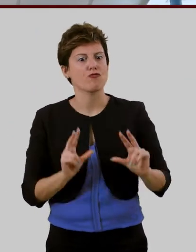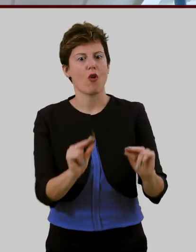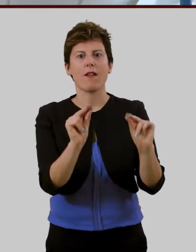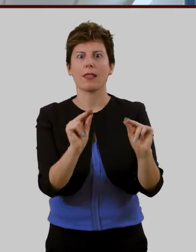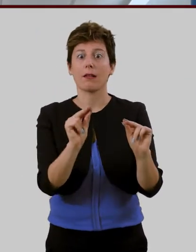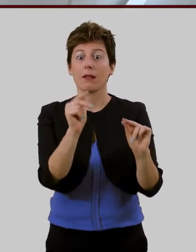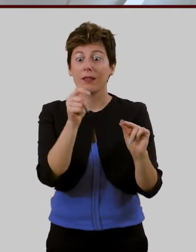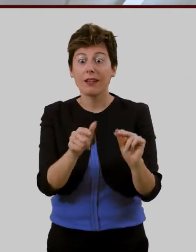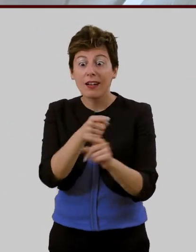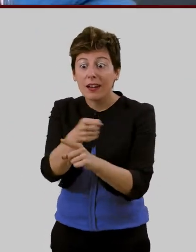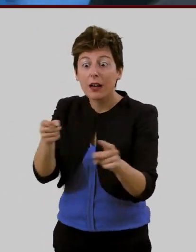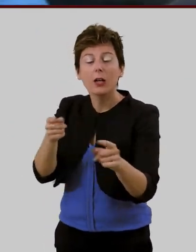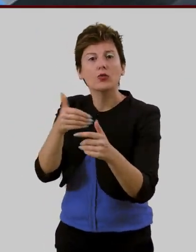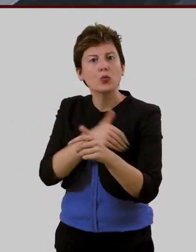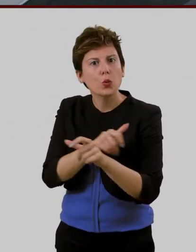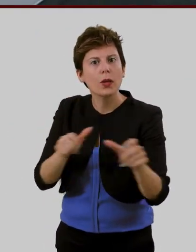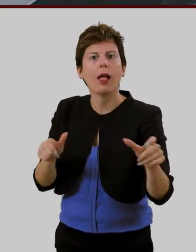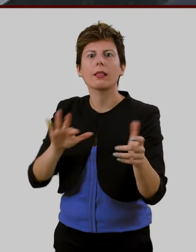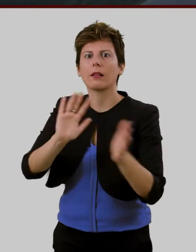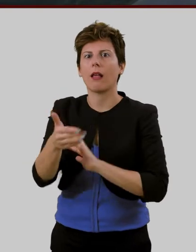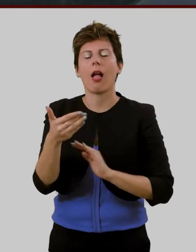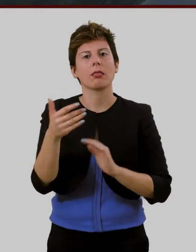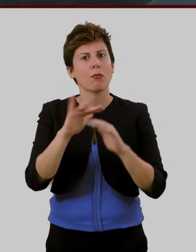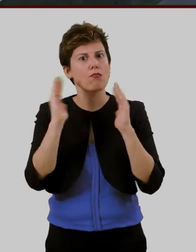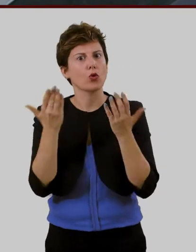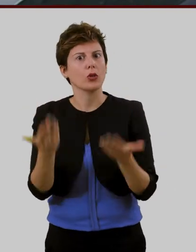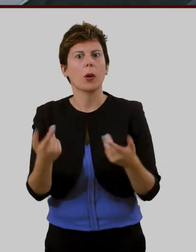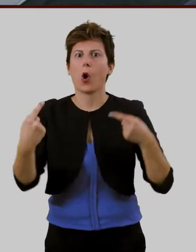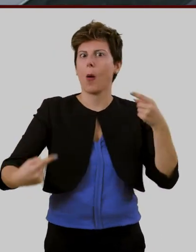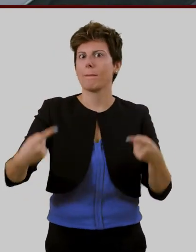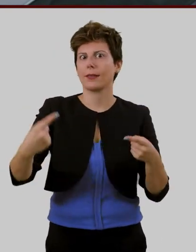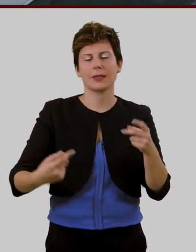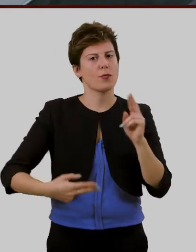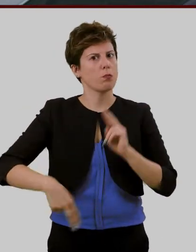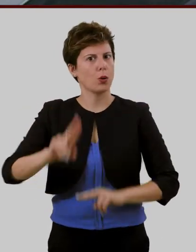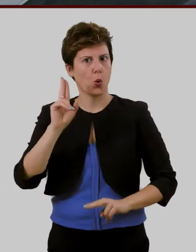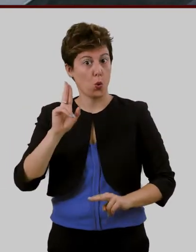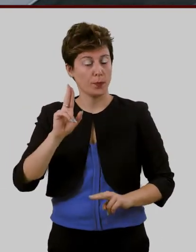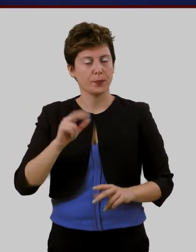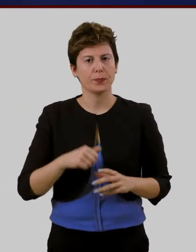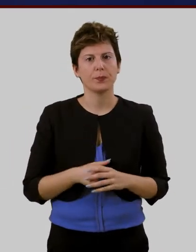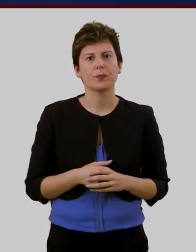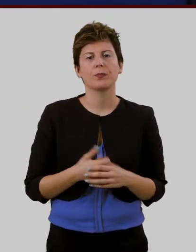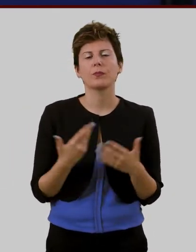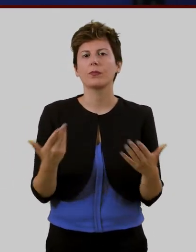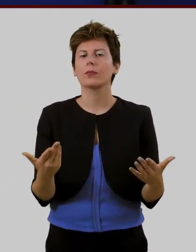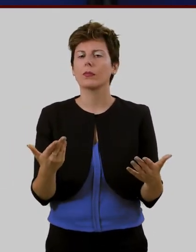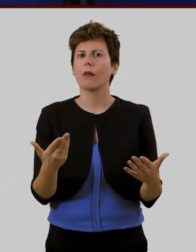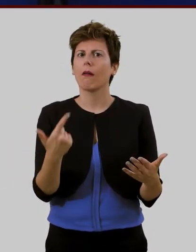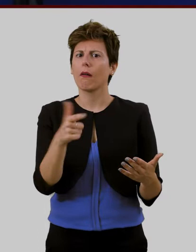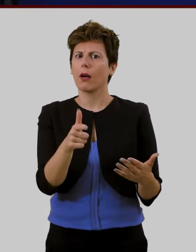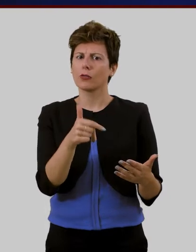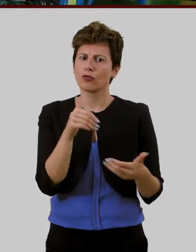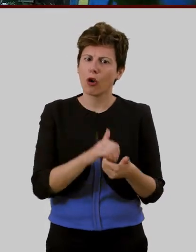di essere ancor più competitivi nel mondo del lavoro contemporaneo e infine per favorire lo sviluppo di una società più vicina alle